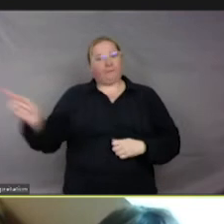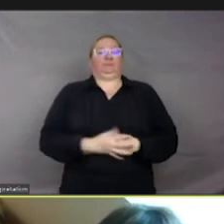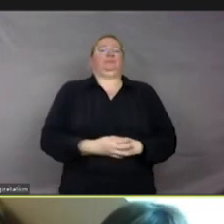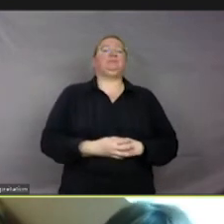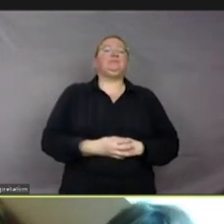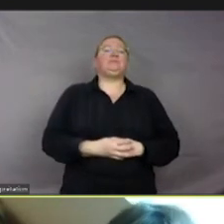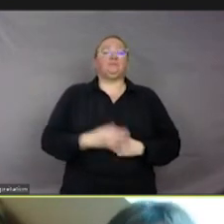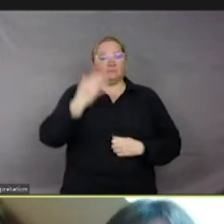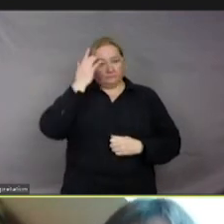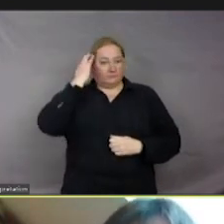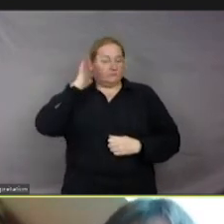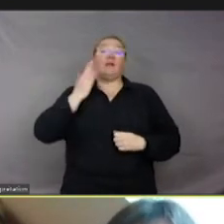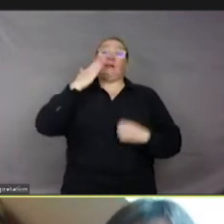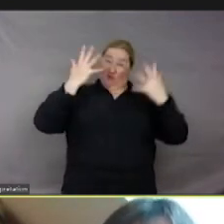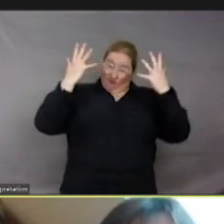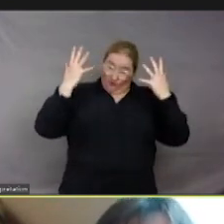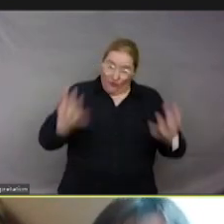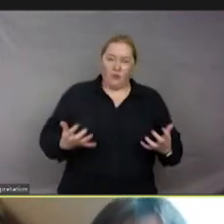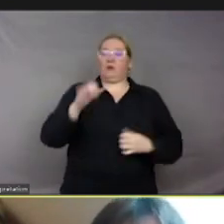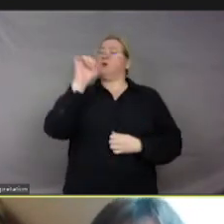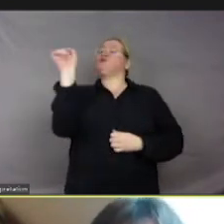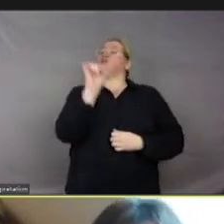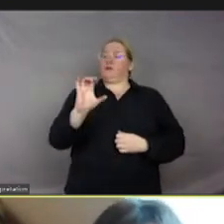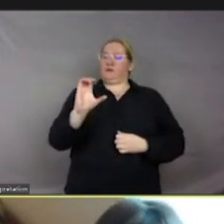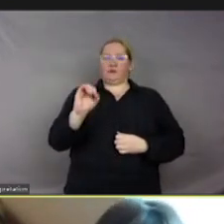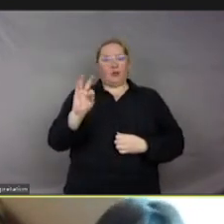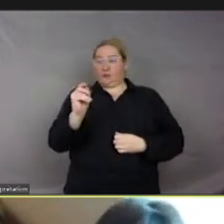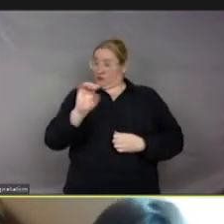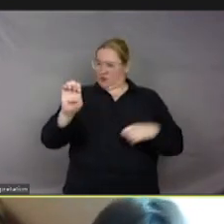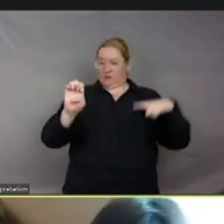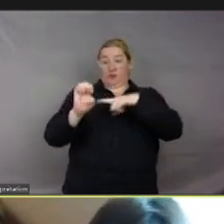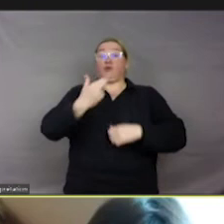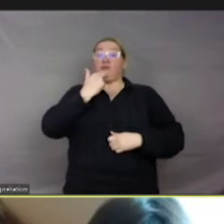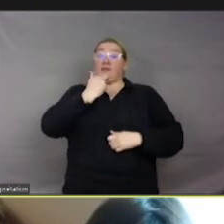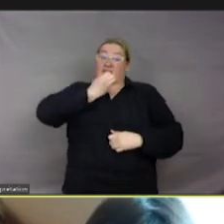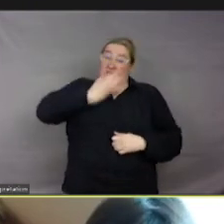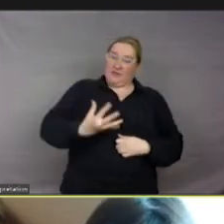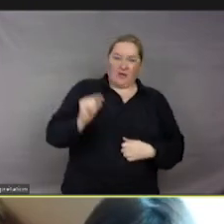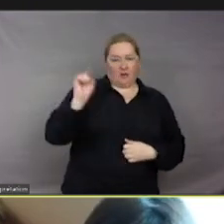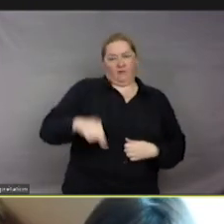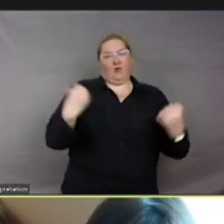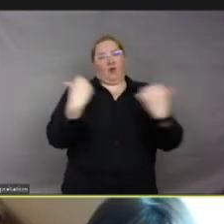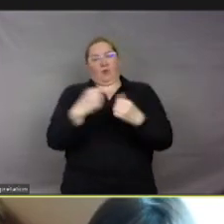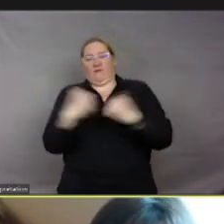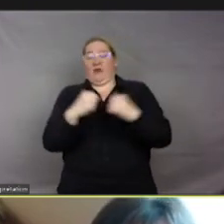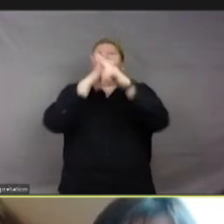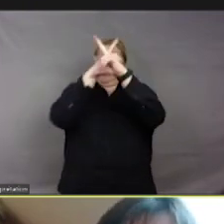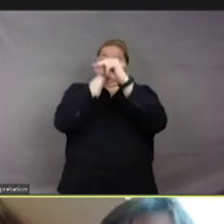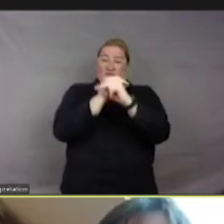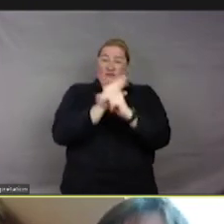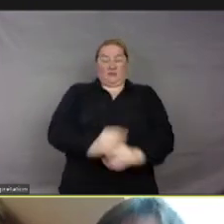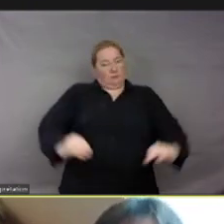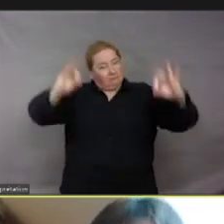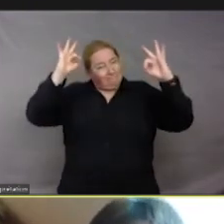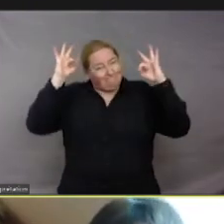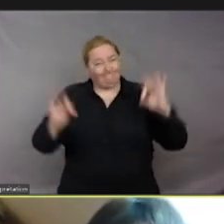« sentience », si on veut bien l'utiliser, il faut non seulement le redéfinir, et j'ai